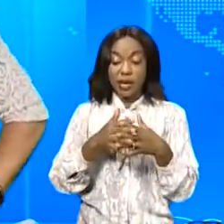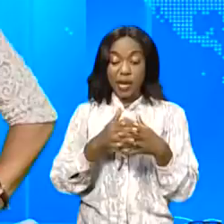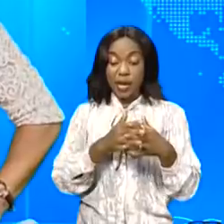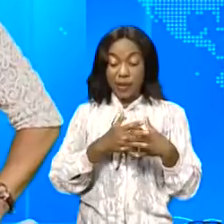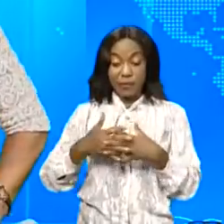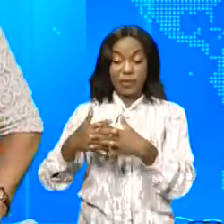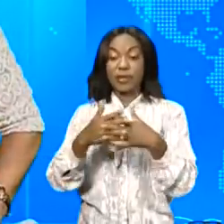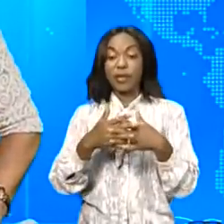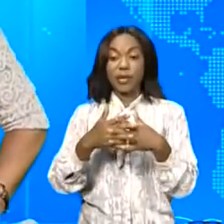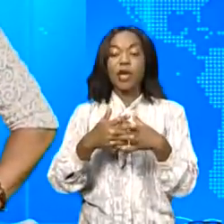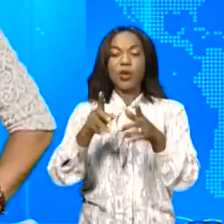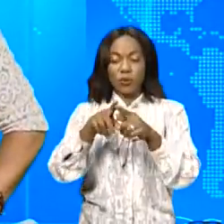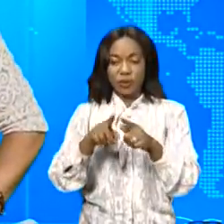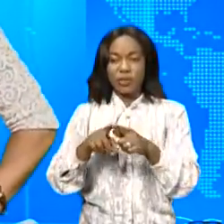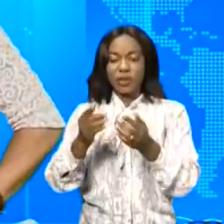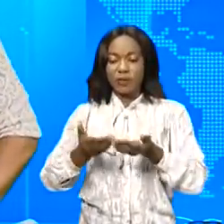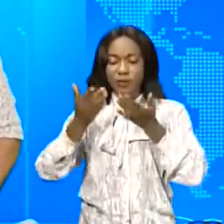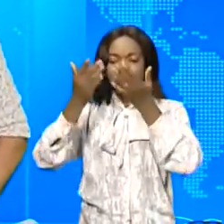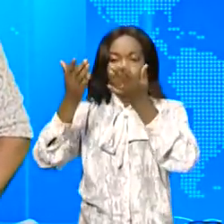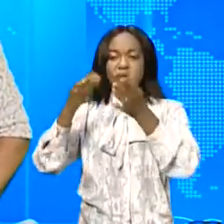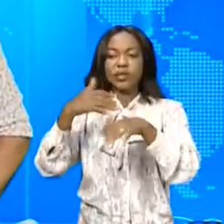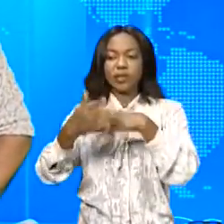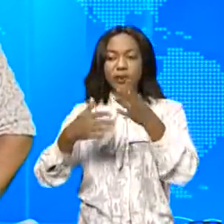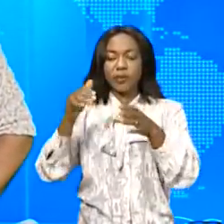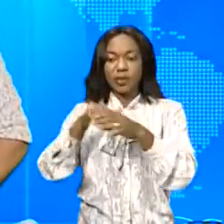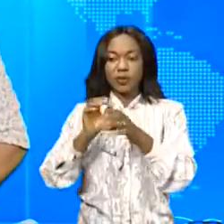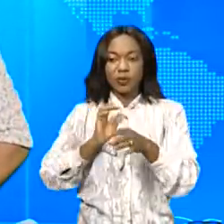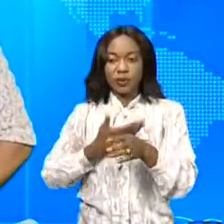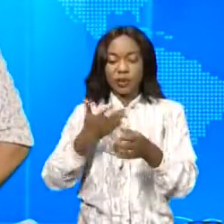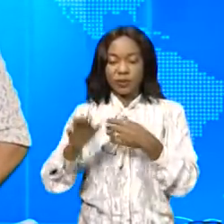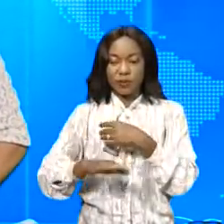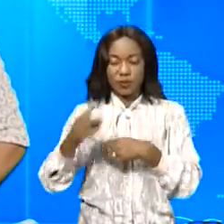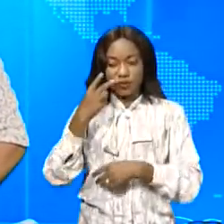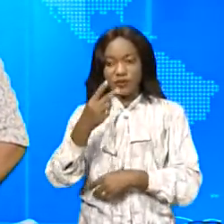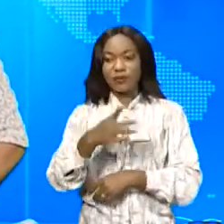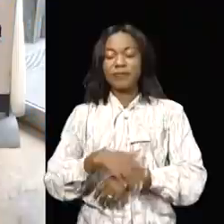été faites pour un développement de l'entrepreneuriat dans notre pays. Séverine Katanda.